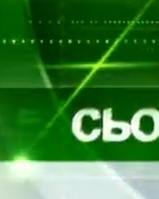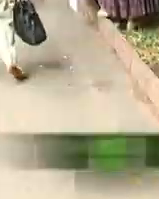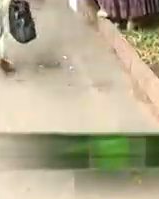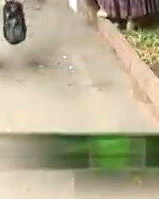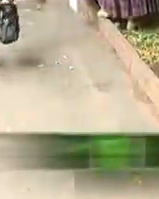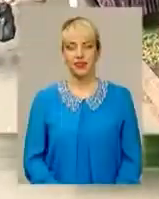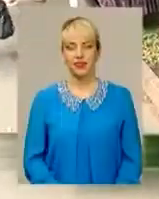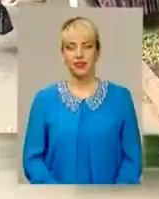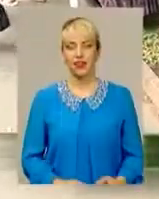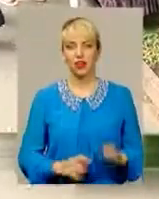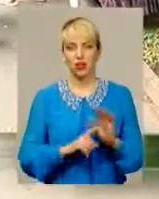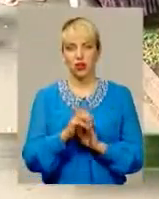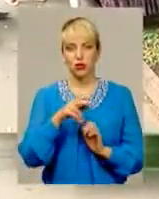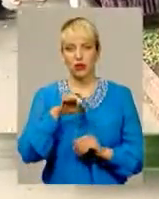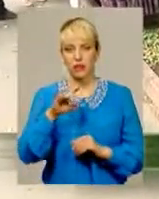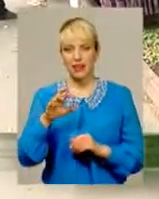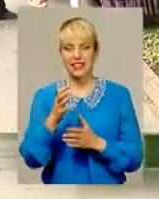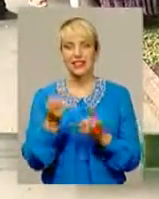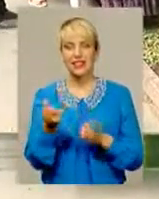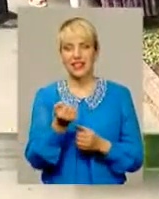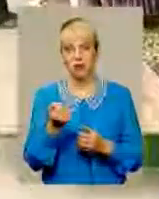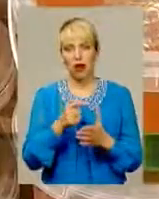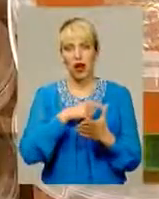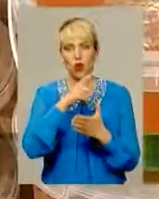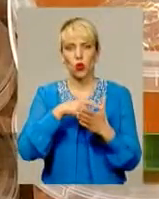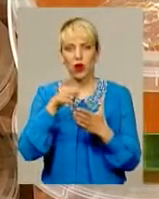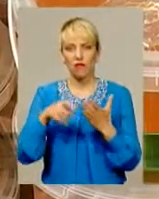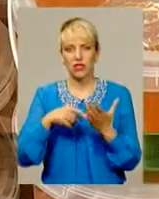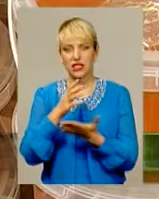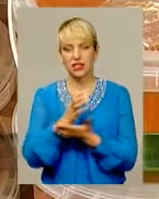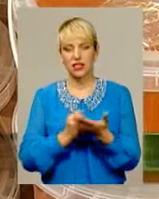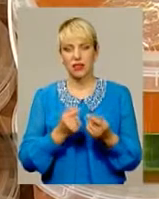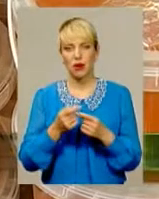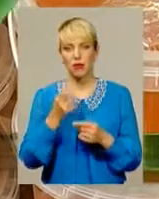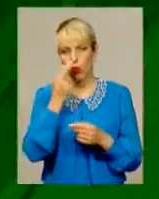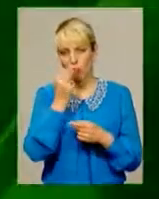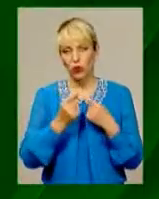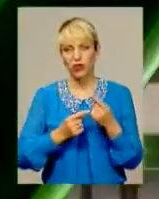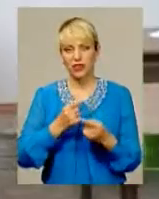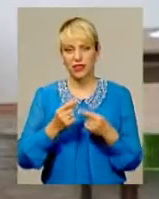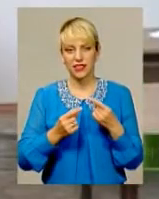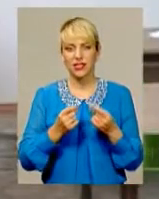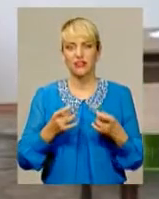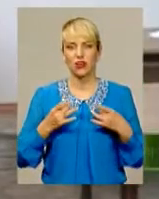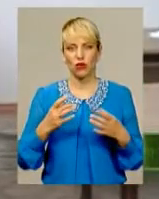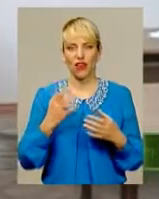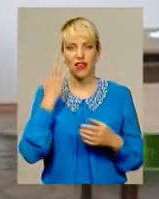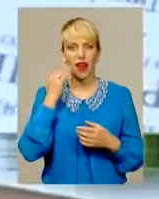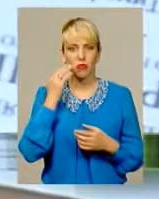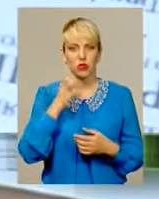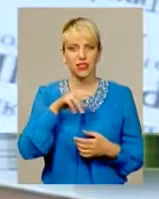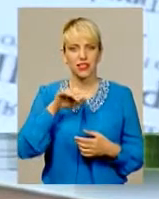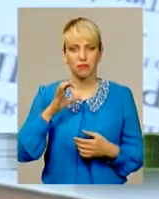Прийшов Спас, тримає рукавиці про запас. Про подільські традиції святкування яблучного Спаса. Якісна шкільна